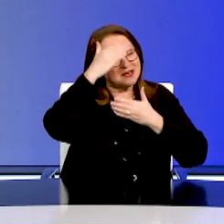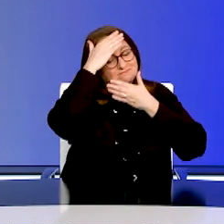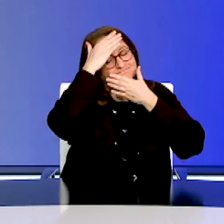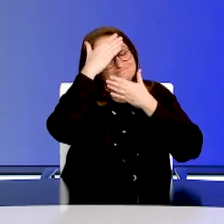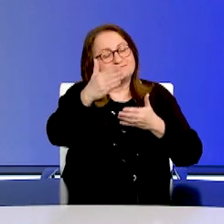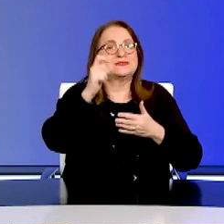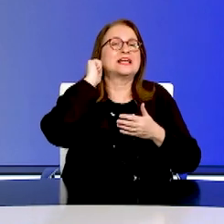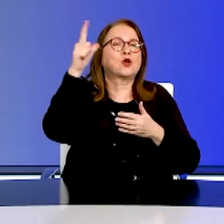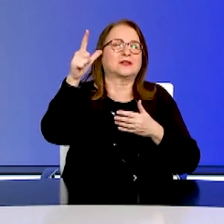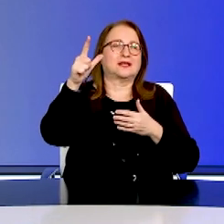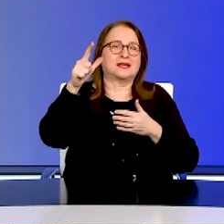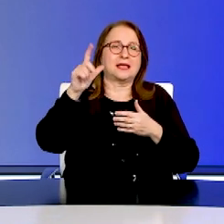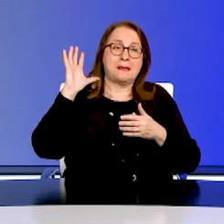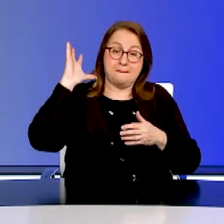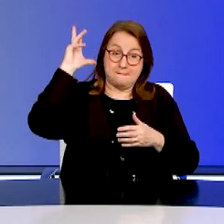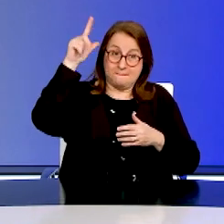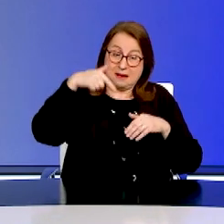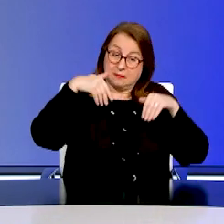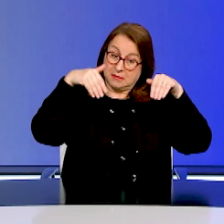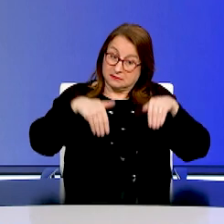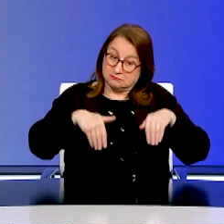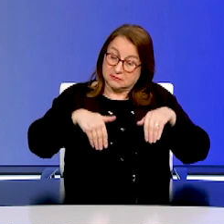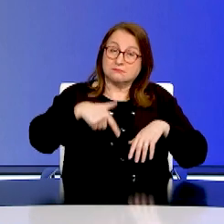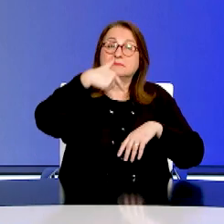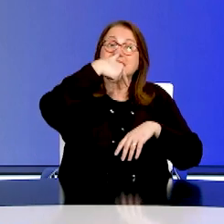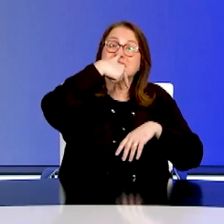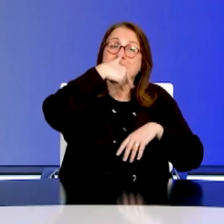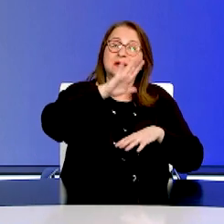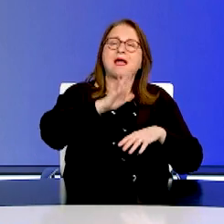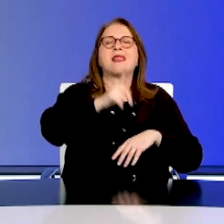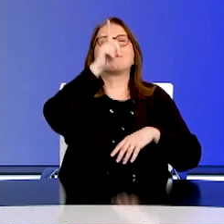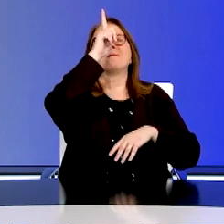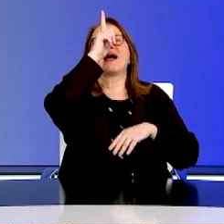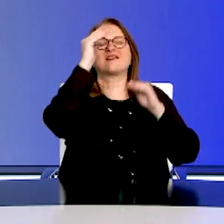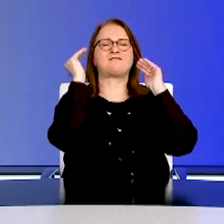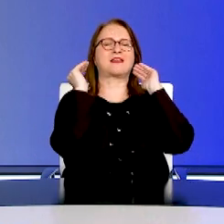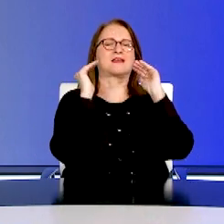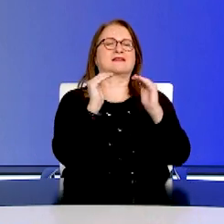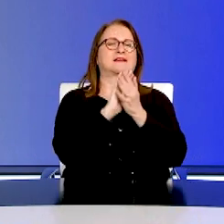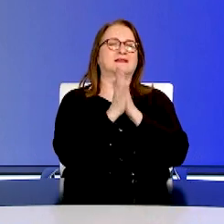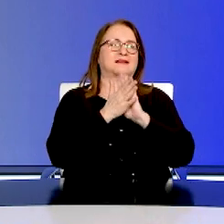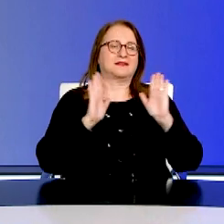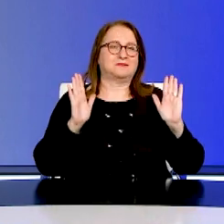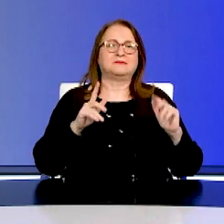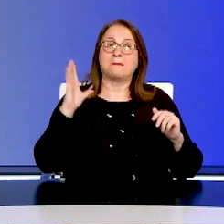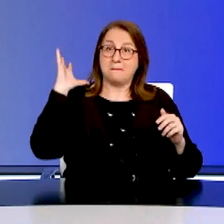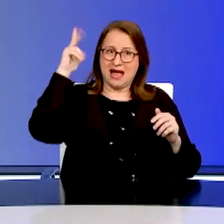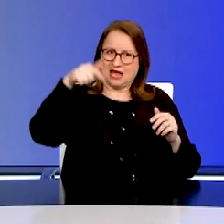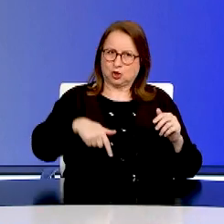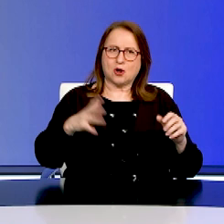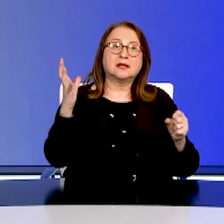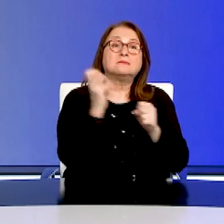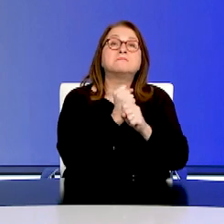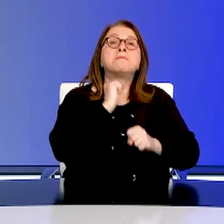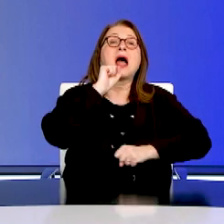δεν ήταν αυτονόητο. Γι' αυτό και συνεχίζουμε, οπλισμένοι με τον νέο πατριωτισμό της ευθύνης. Και τη